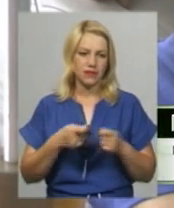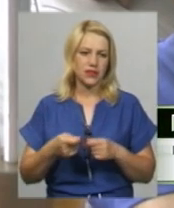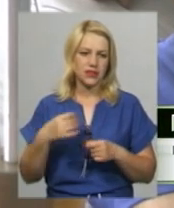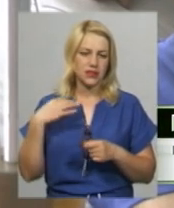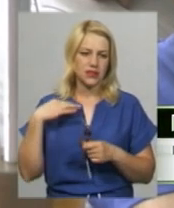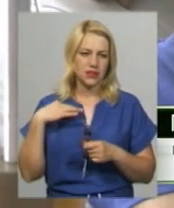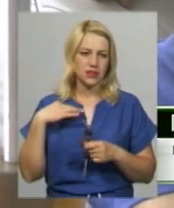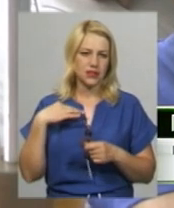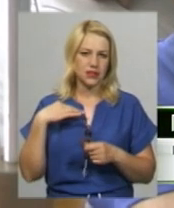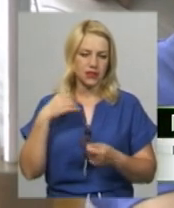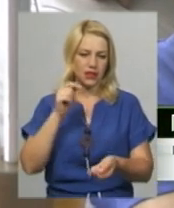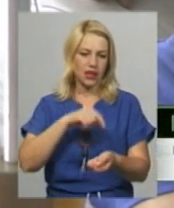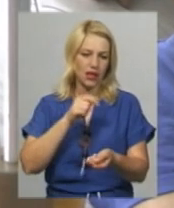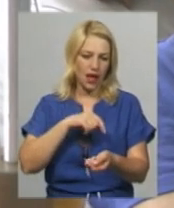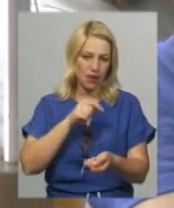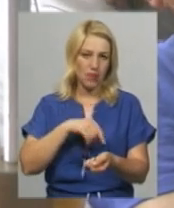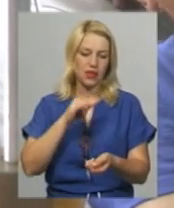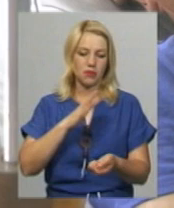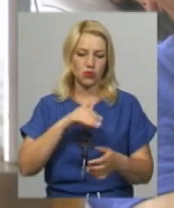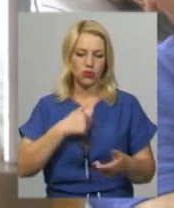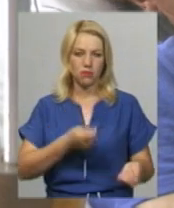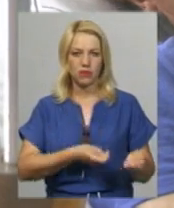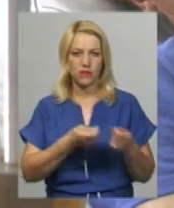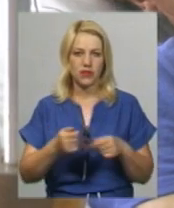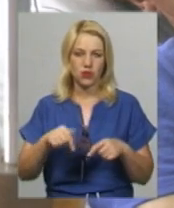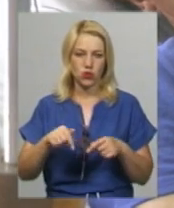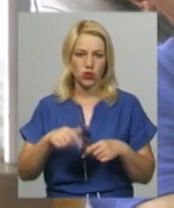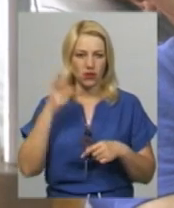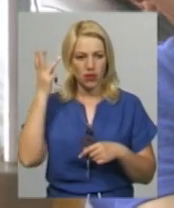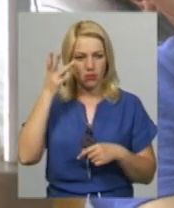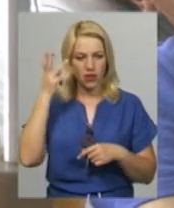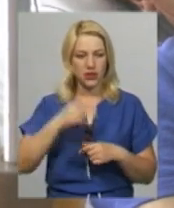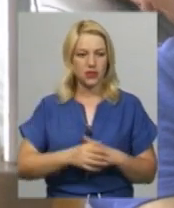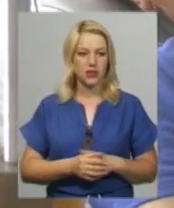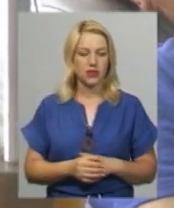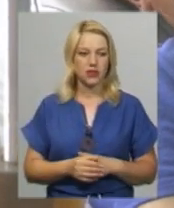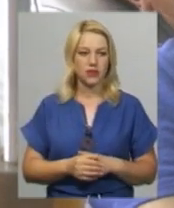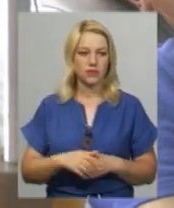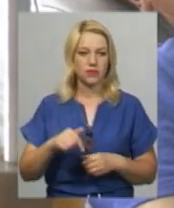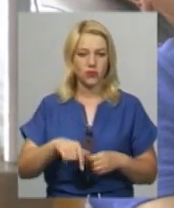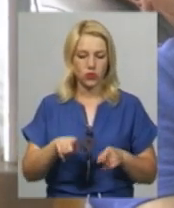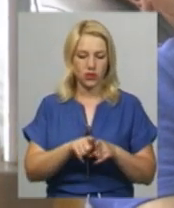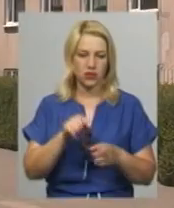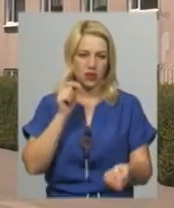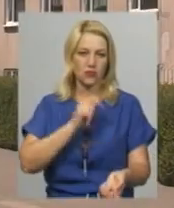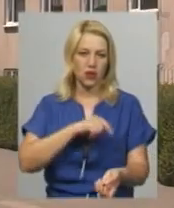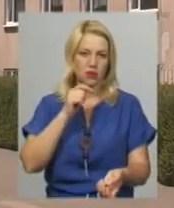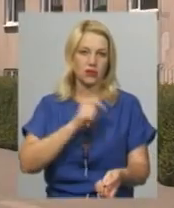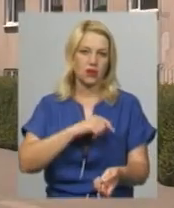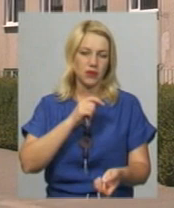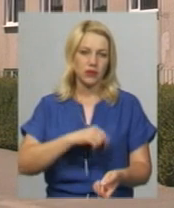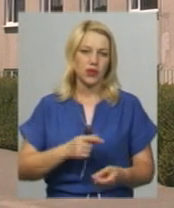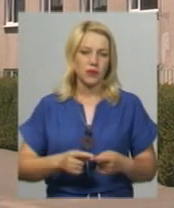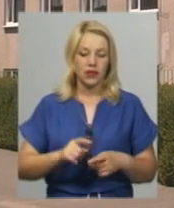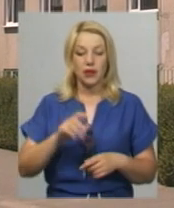вкапали, і тоді привезли сюди, ніби виходив поїділок сюди. І тут так само докапаєте. Пацієнта